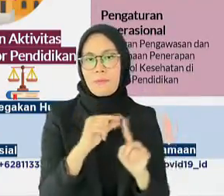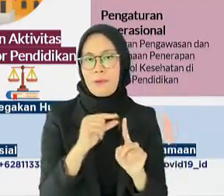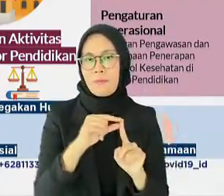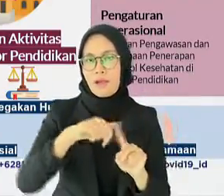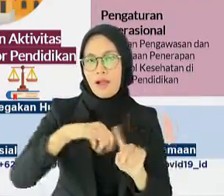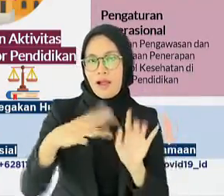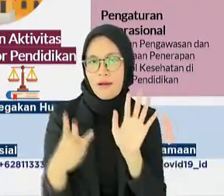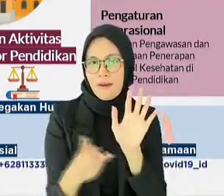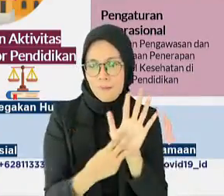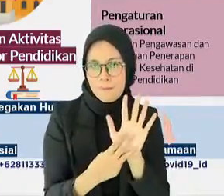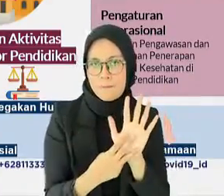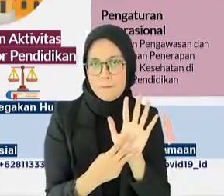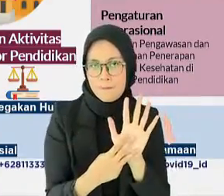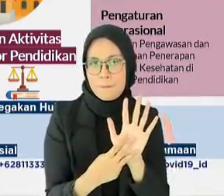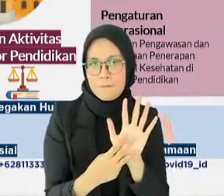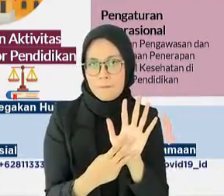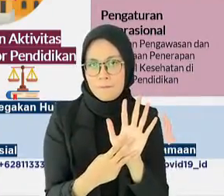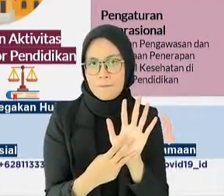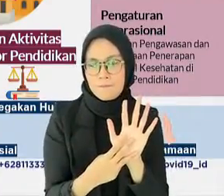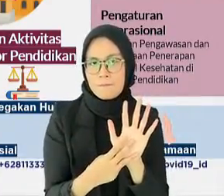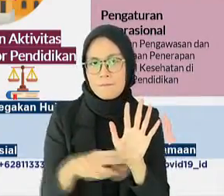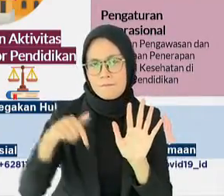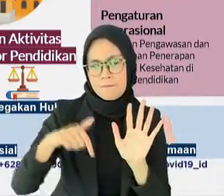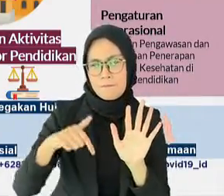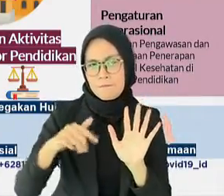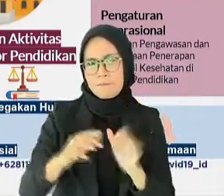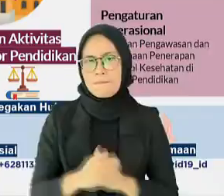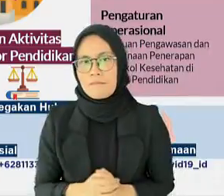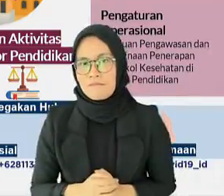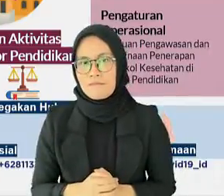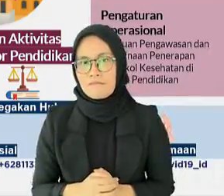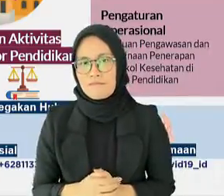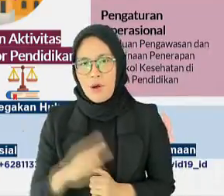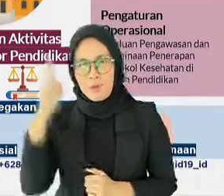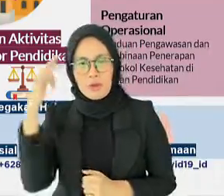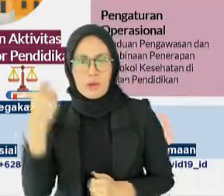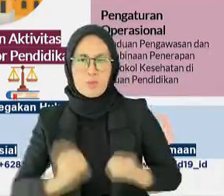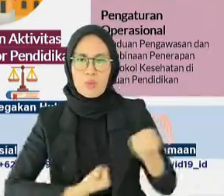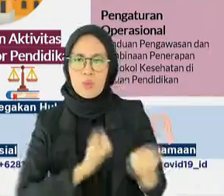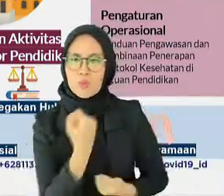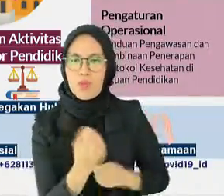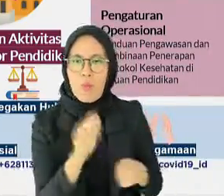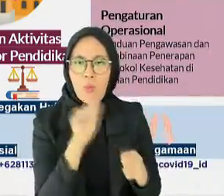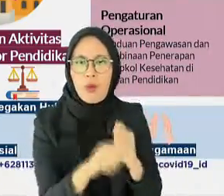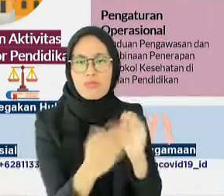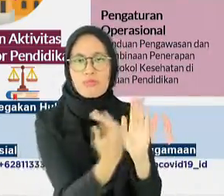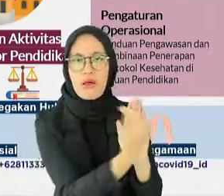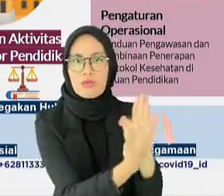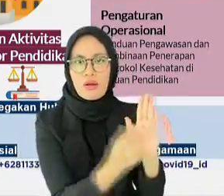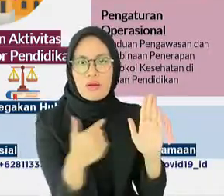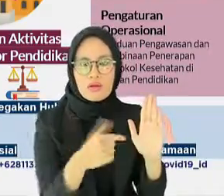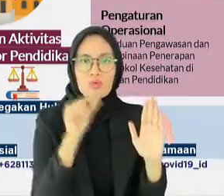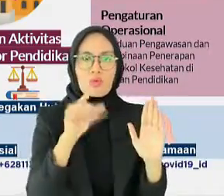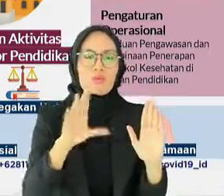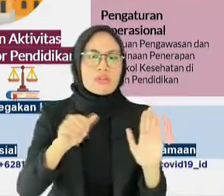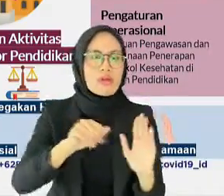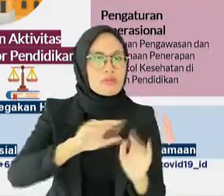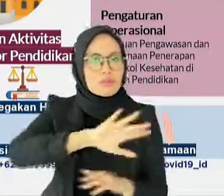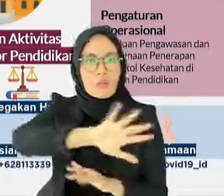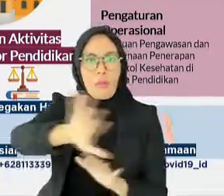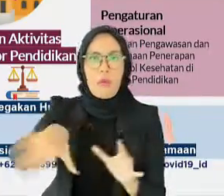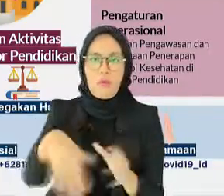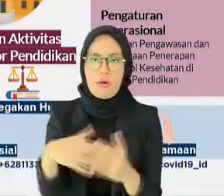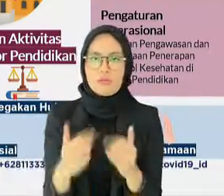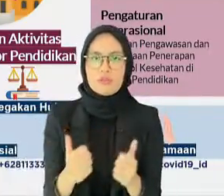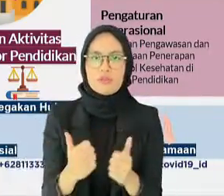kegiatan masyarakat atau PPKM sedemikian rupa dirancang pemerintah dan mencakup lintas sektor. Bahkan